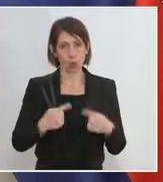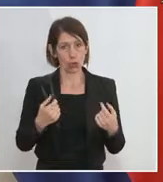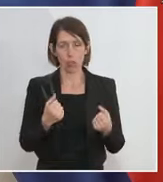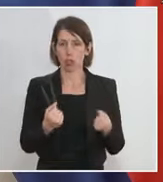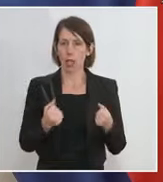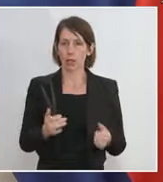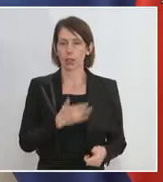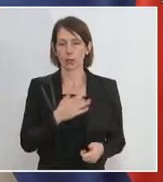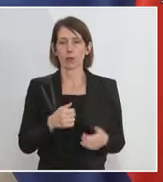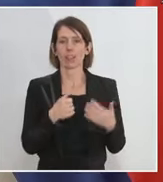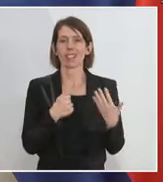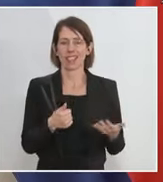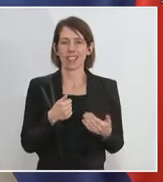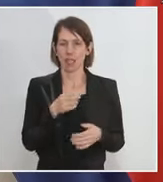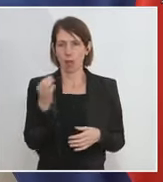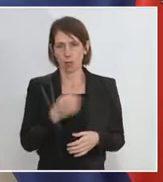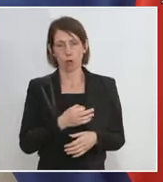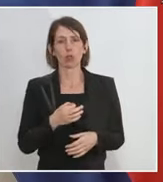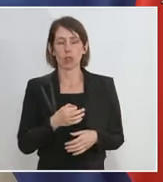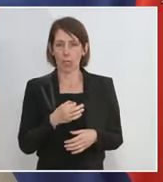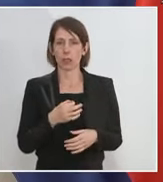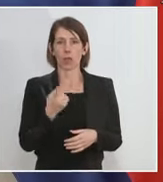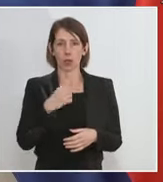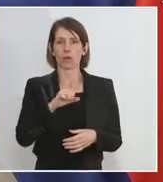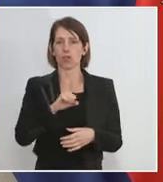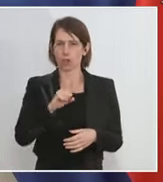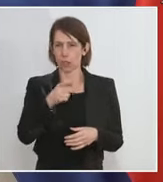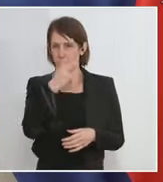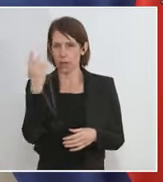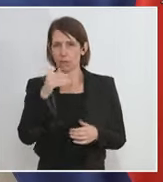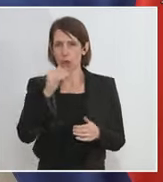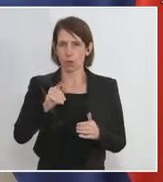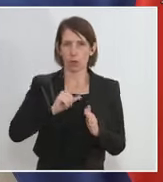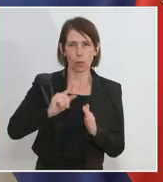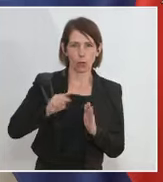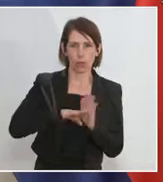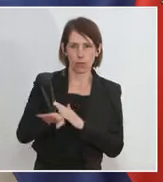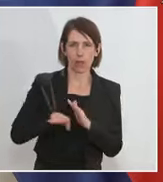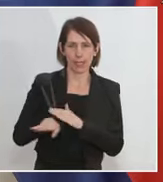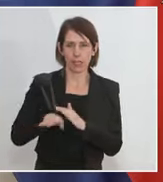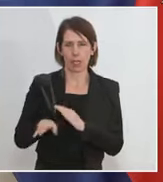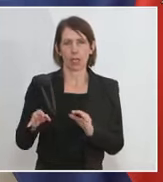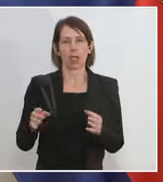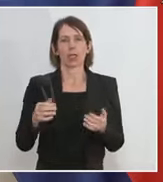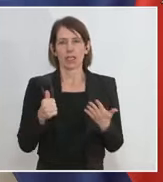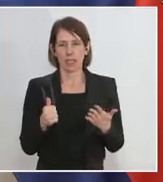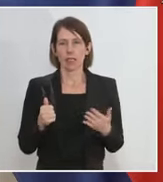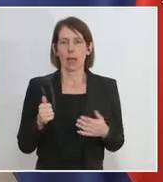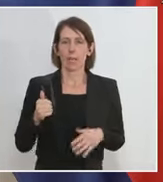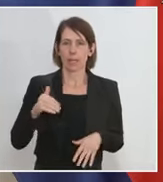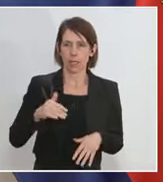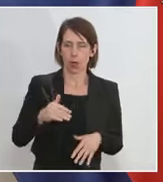Fast 60 Prozent der syrischen Bevölkerung musste fliehen oder sind internally displaced people, also sind intern vertrieben. Sechs Millionen